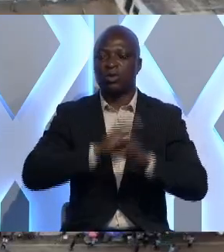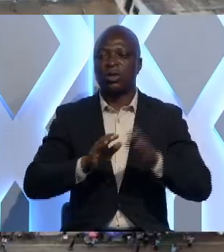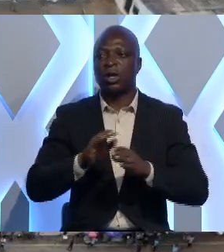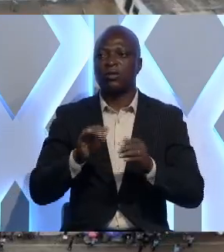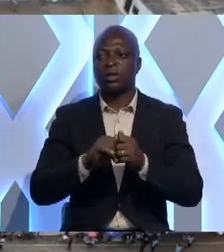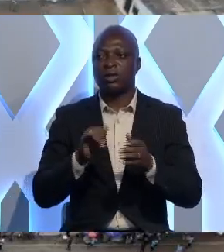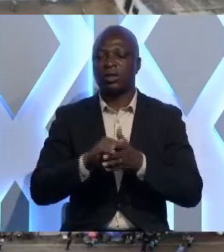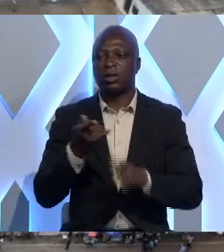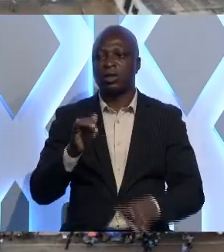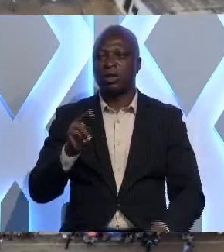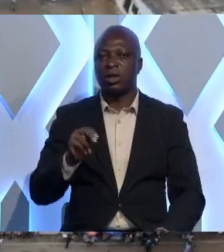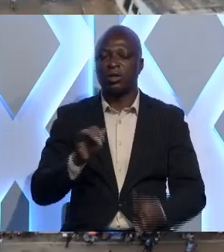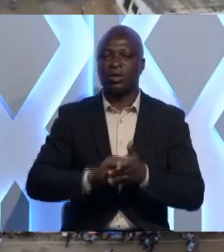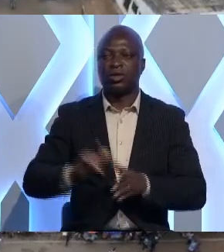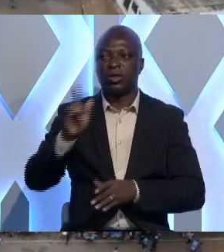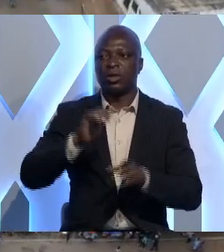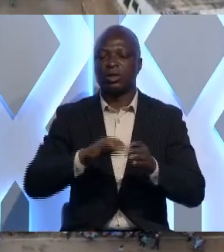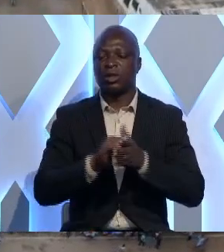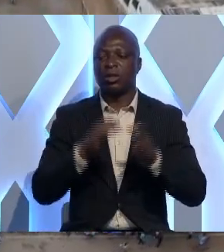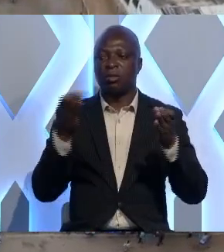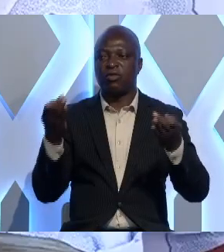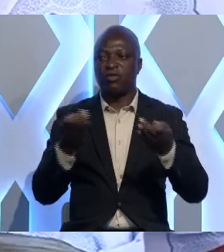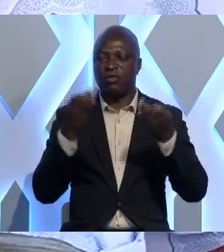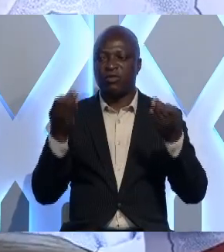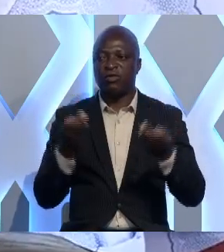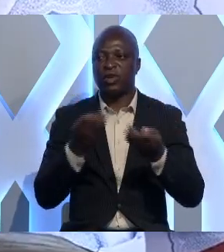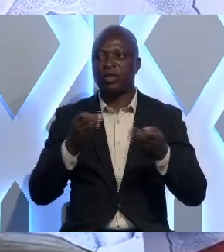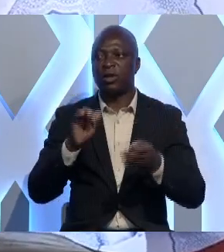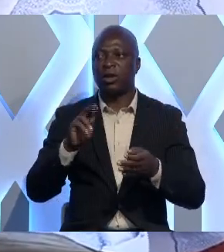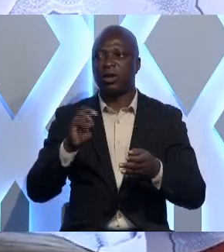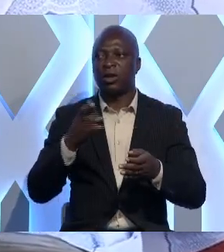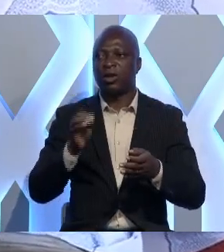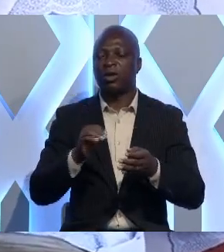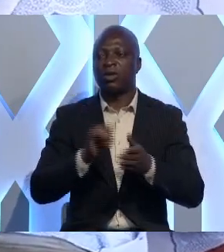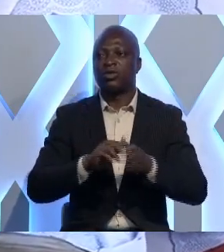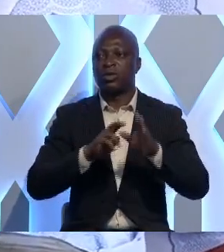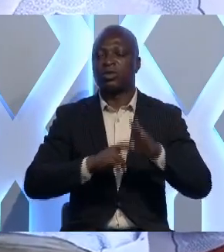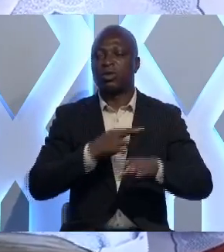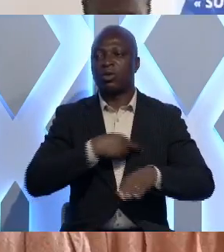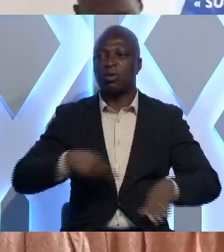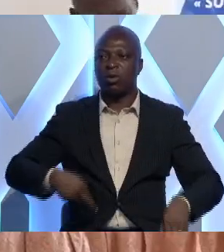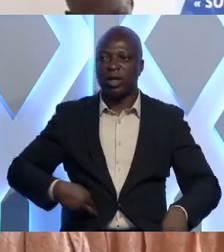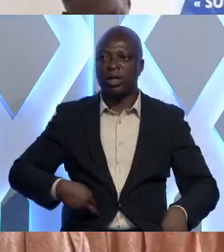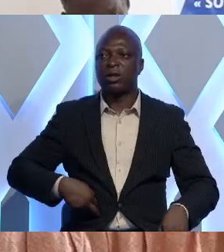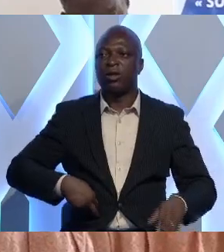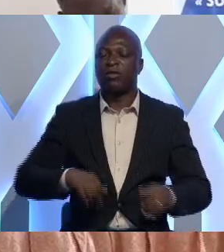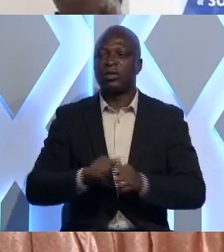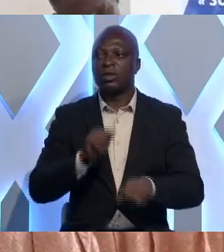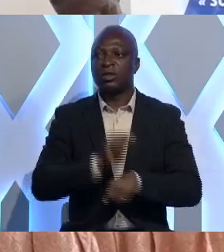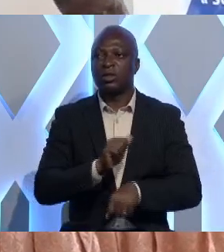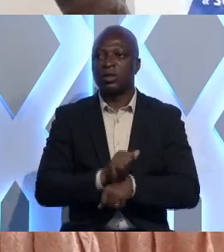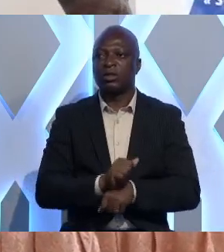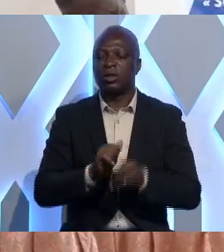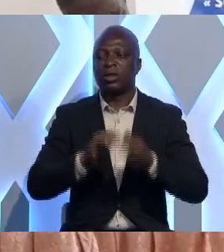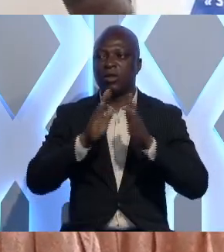-Mina. Ce lundi, dans la magnifique cité côtière d'Anero, le trône royal Adigo et Ali est fondateur de la ville d